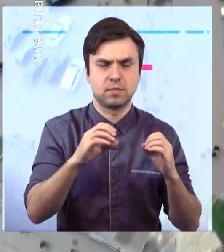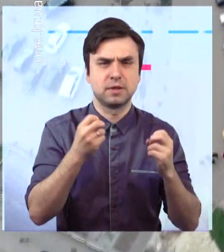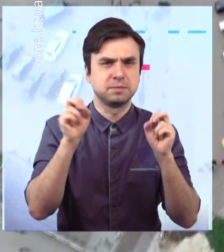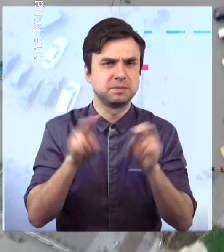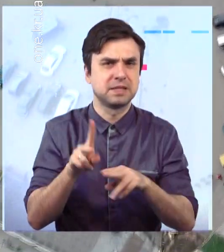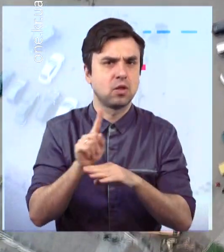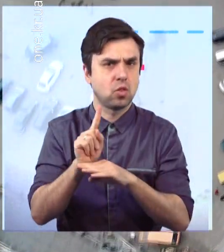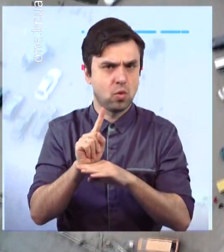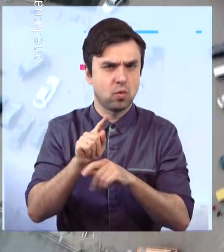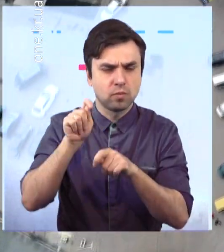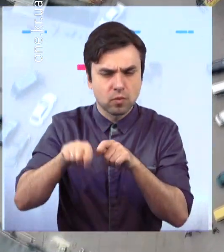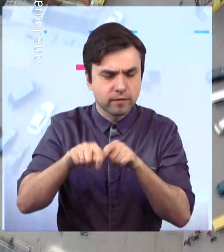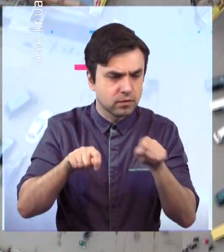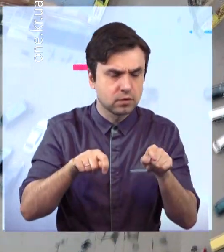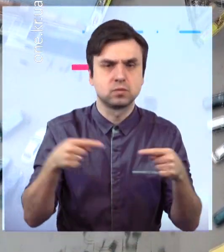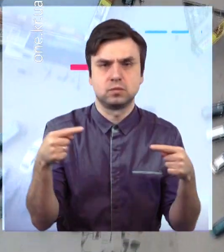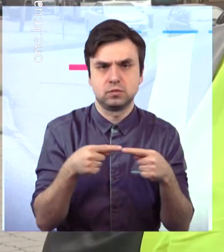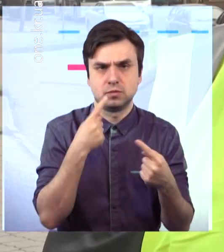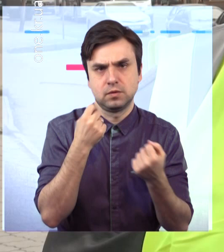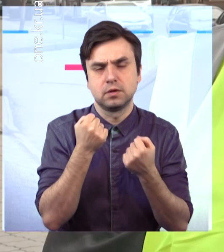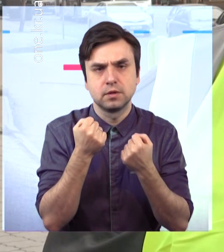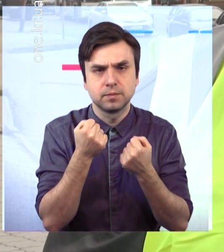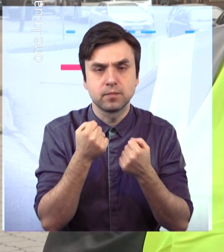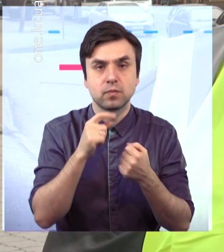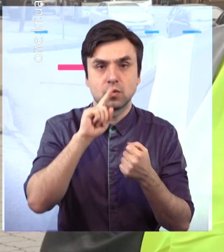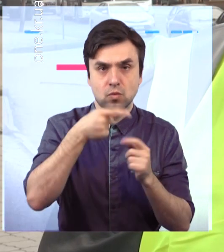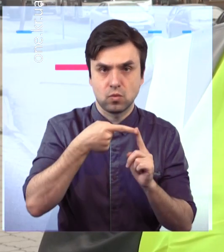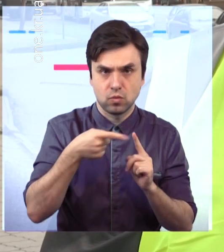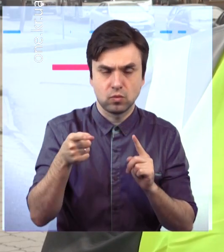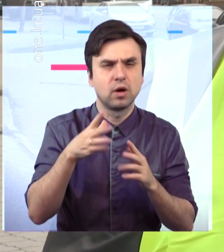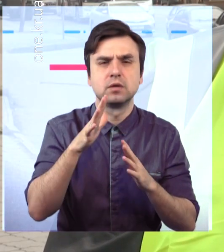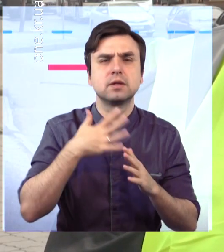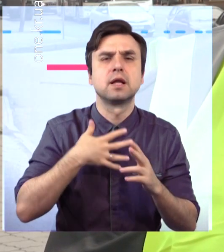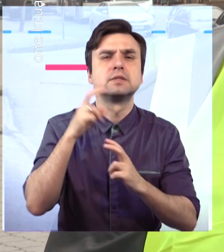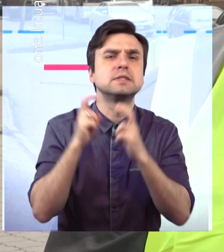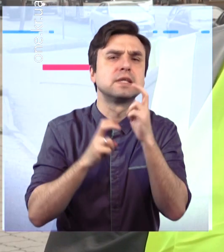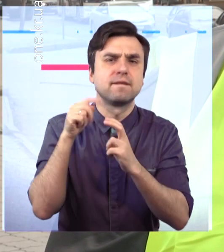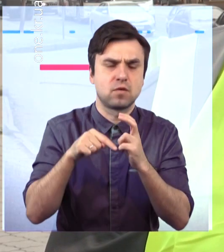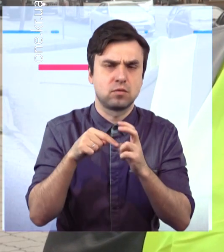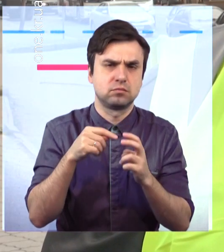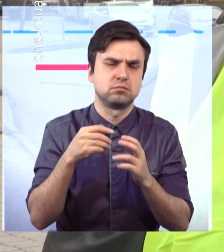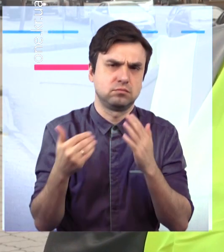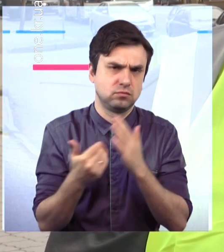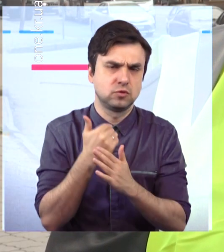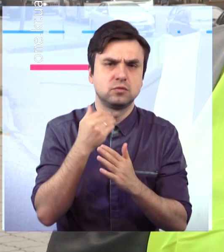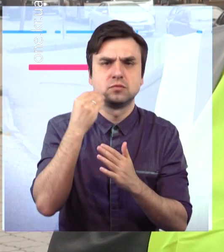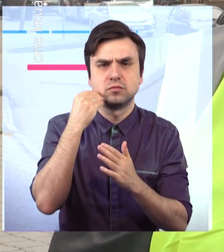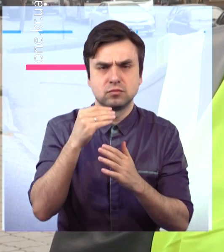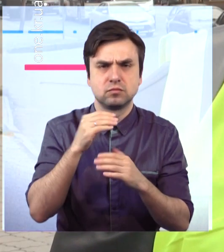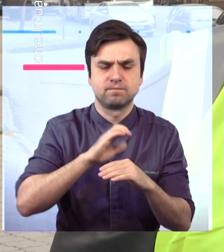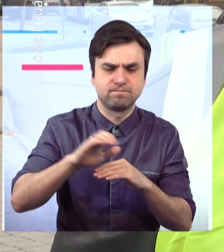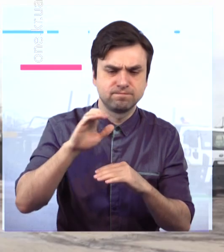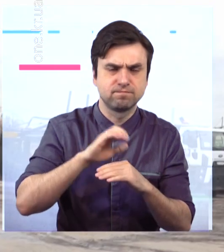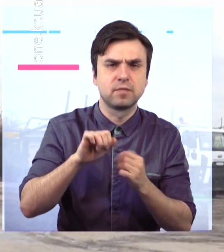сучасний, производить качественну продукцію, там завершені всі цикли